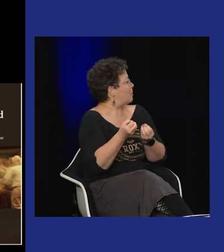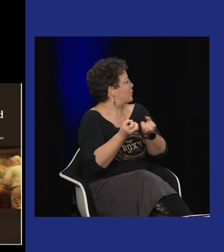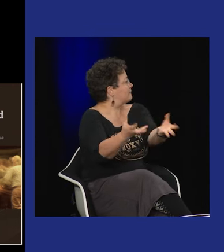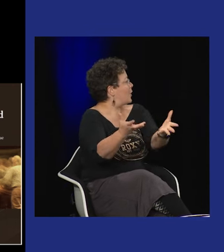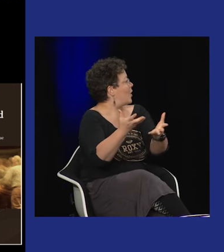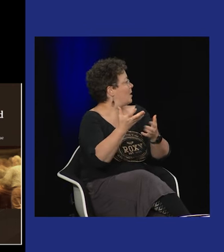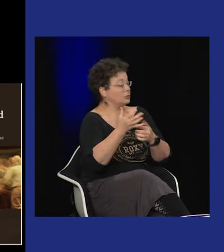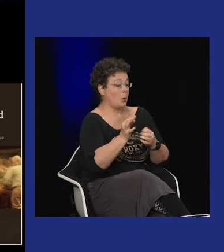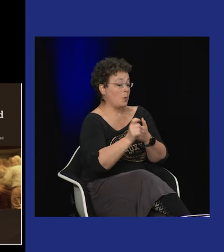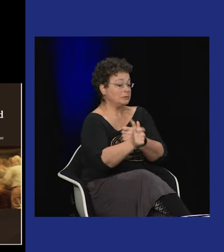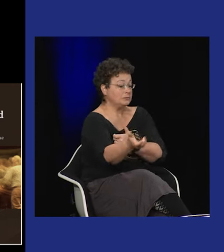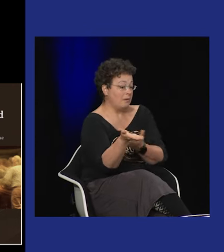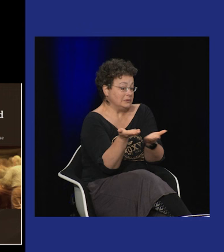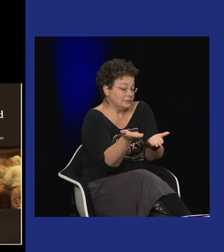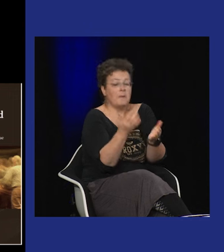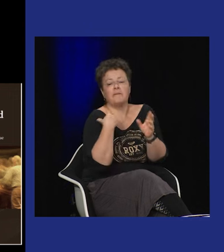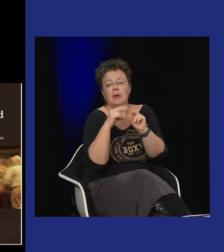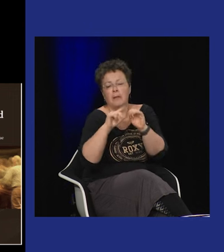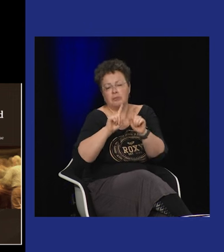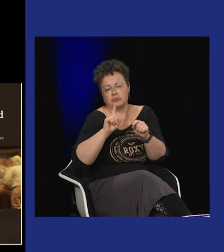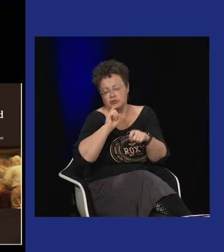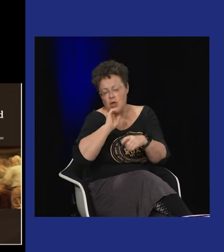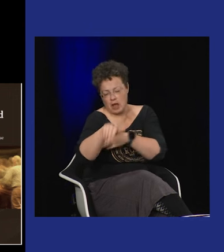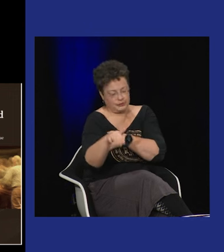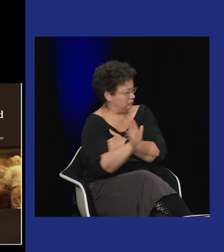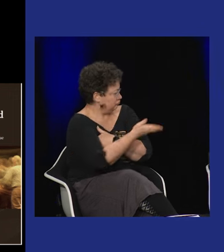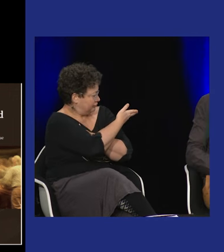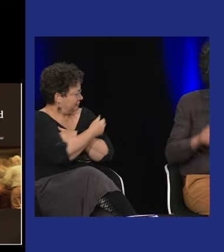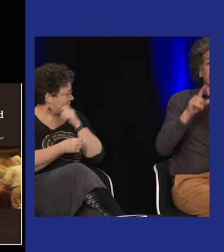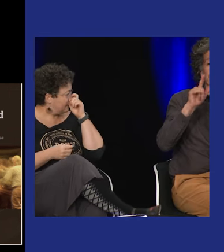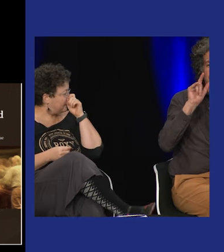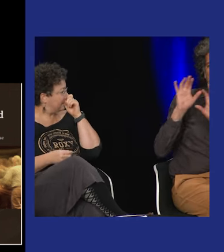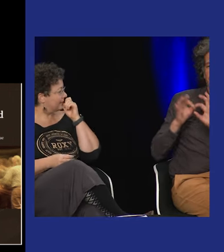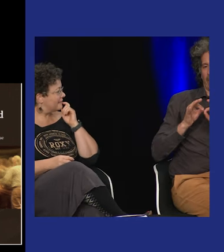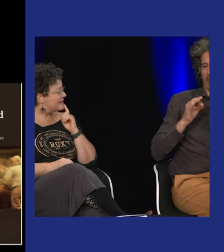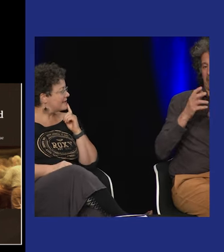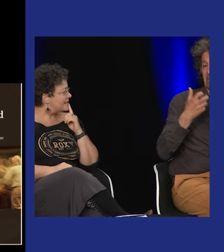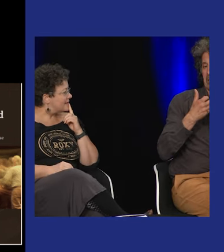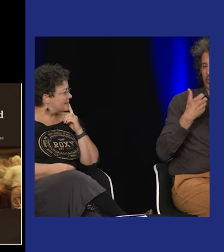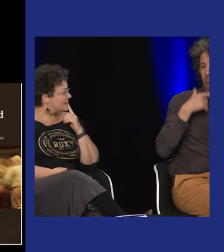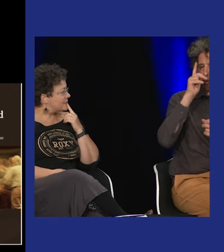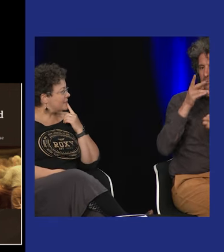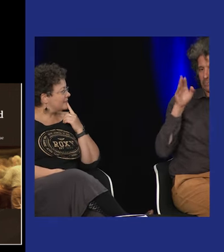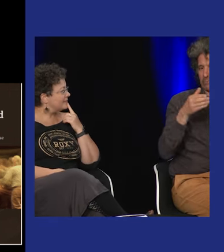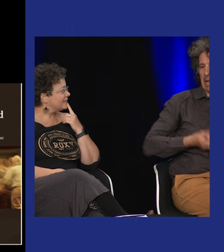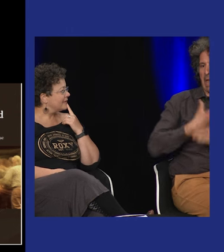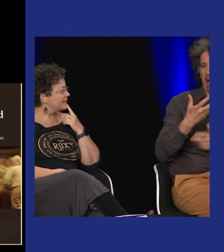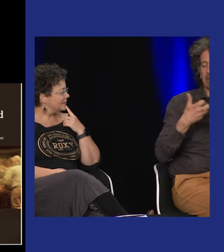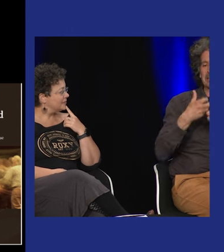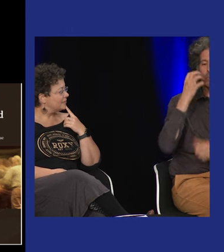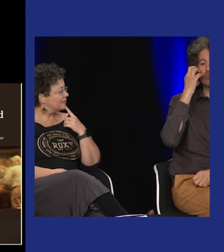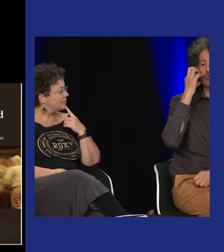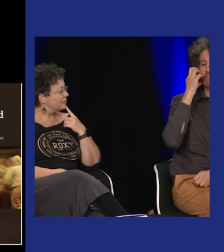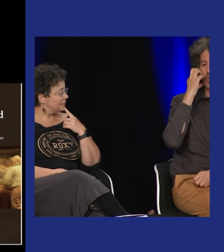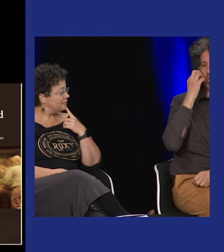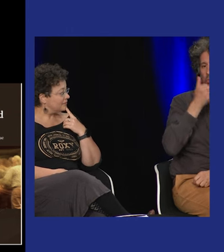dire voilà se dire aussi je me rends compte de ce qui se passe ailleurs et voilà on va pas détailler mais moi je peux faire le